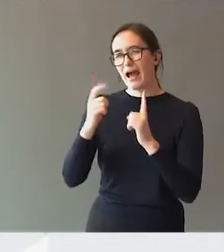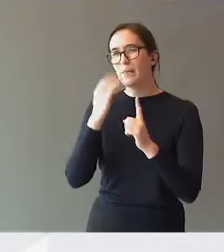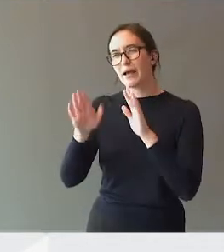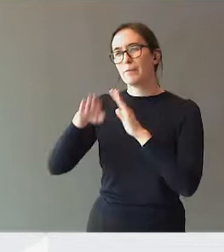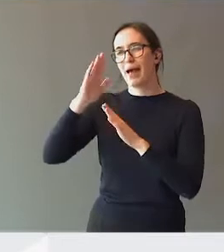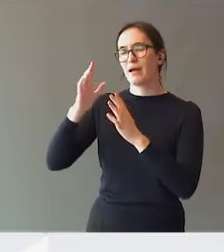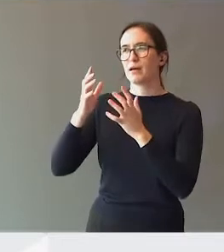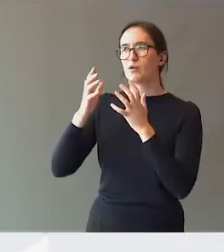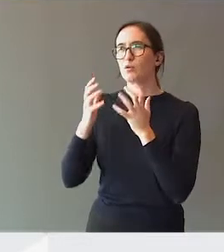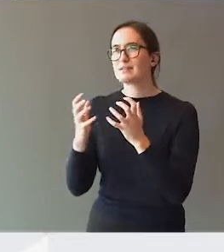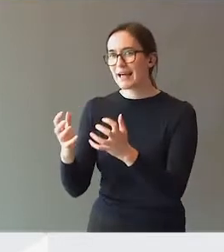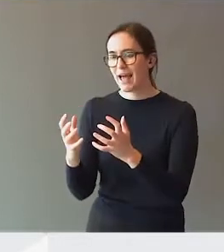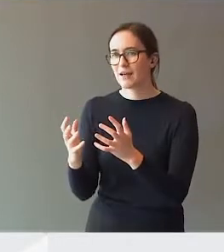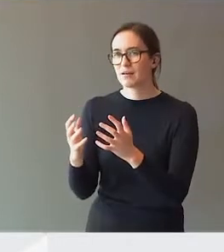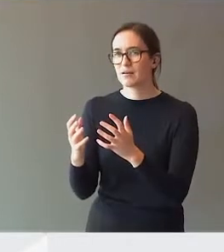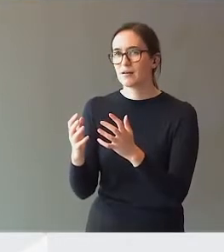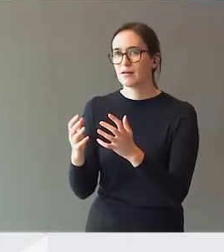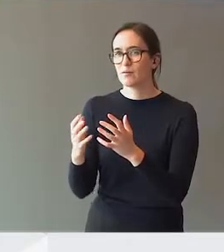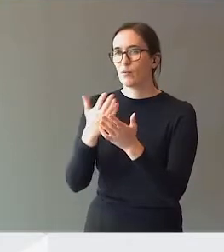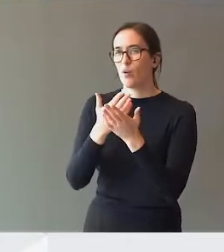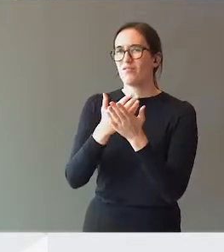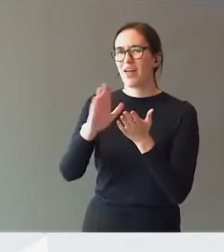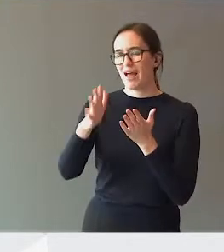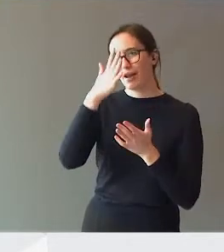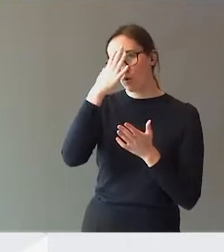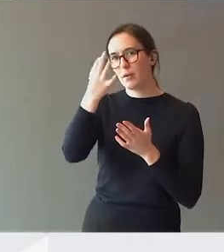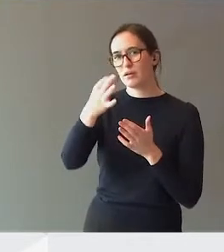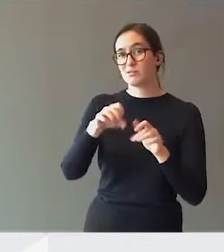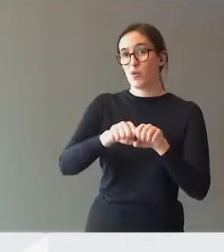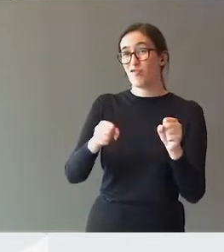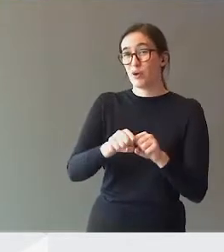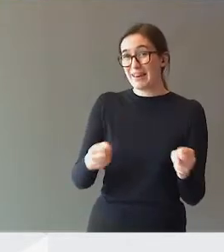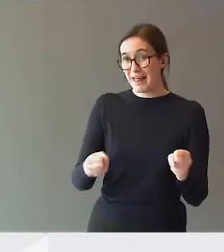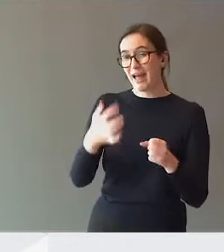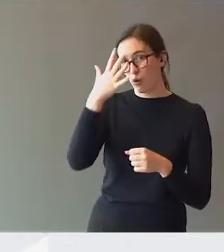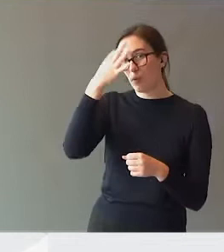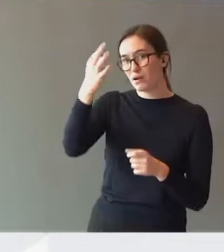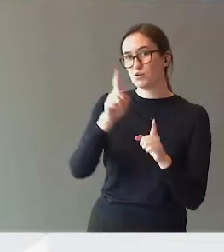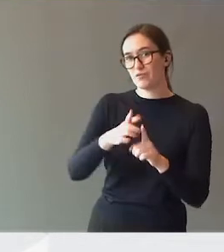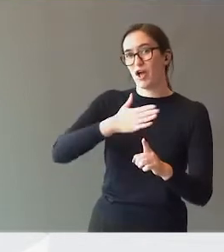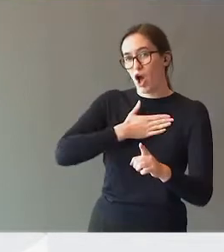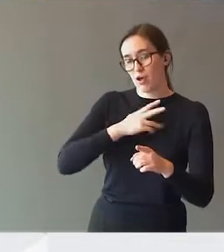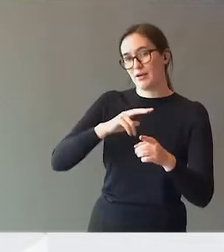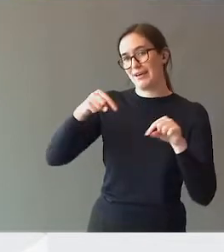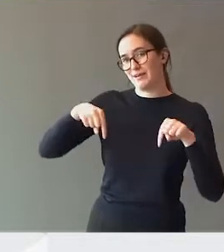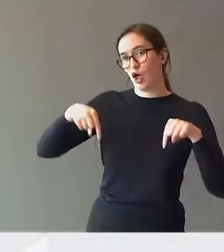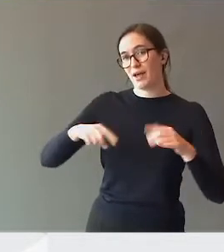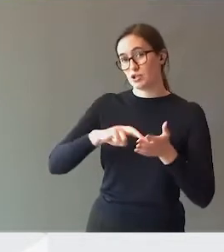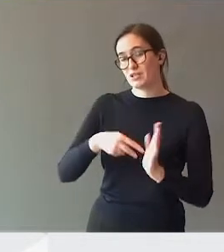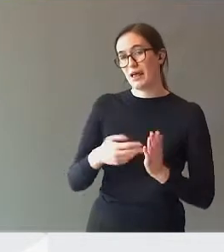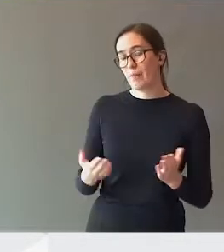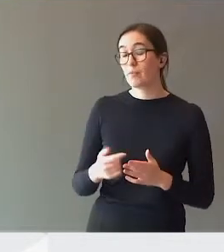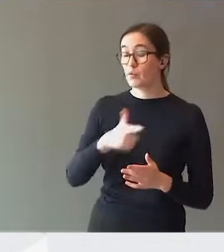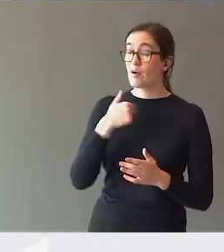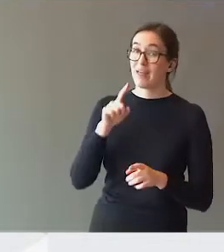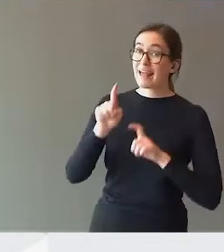og fjerne den kompetansen og fragmentere den kompetansen som det vi har i det systemet vi har i dag. Så vi er